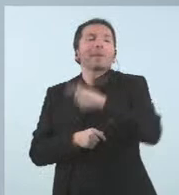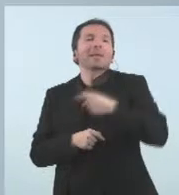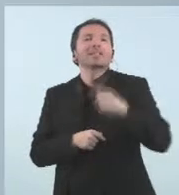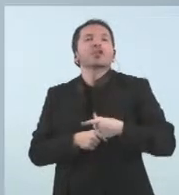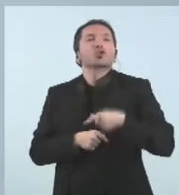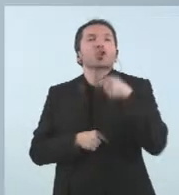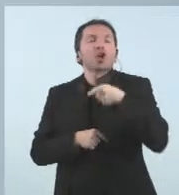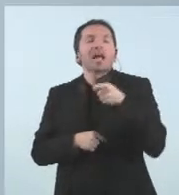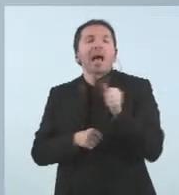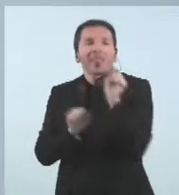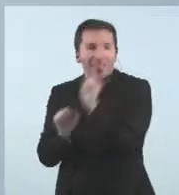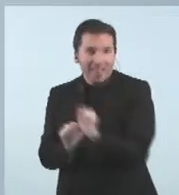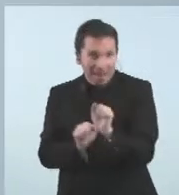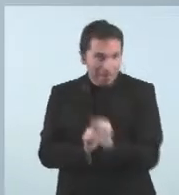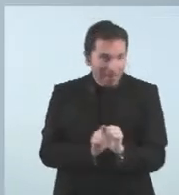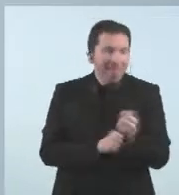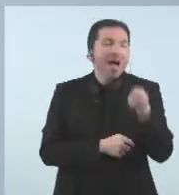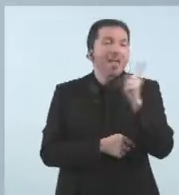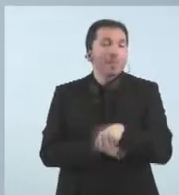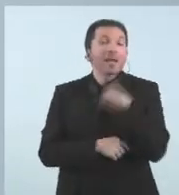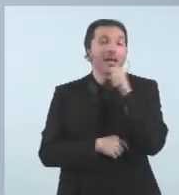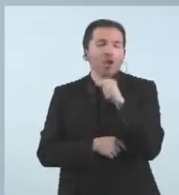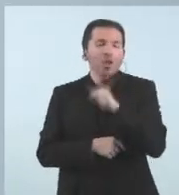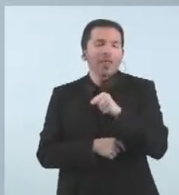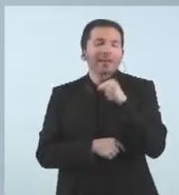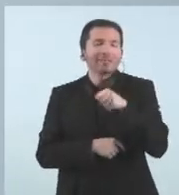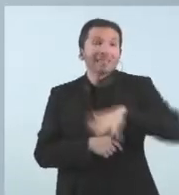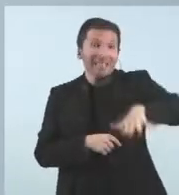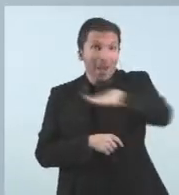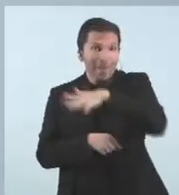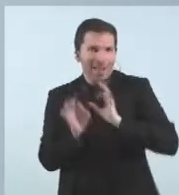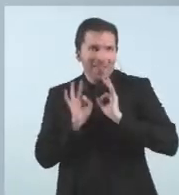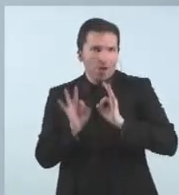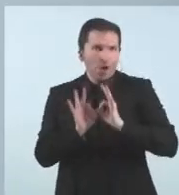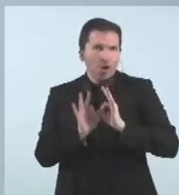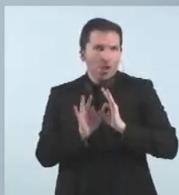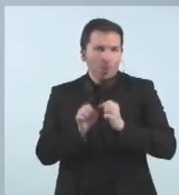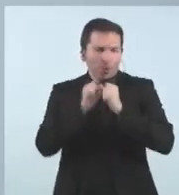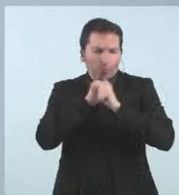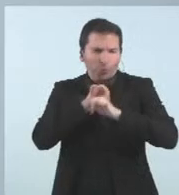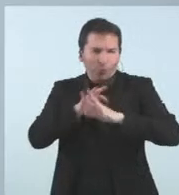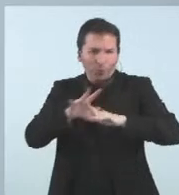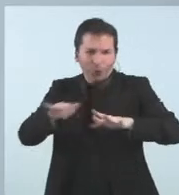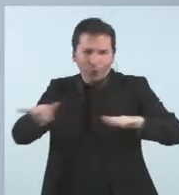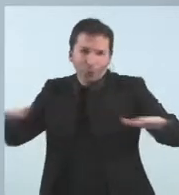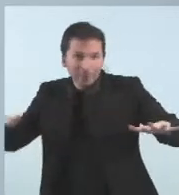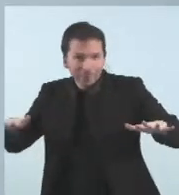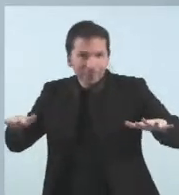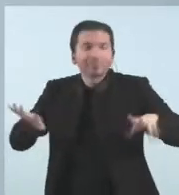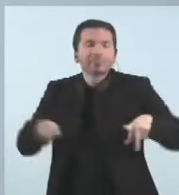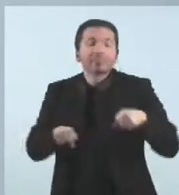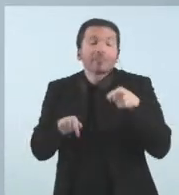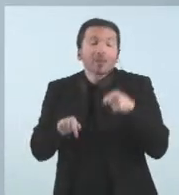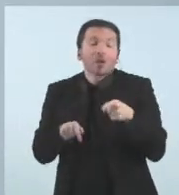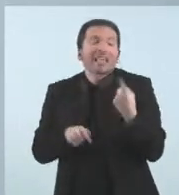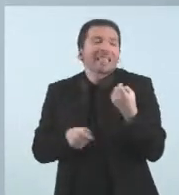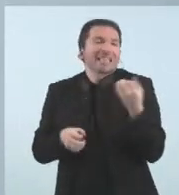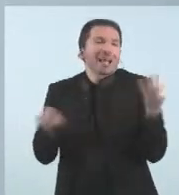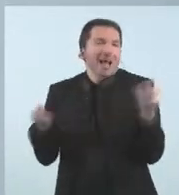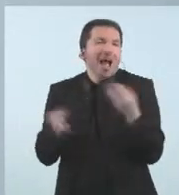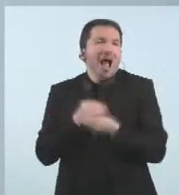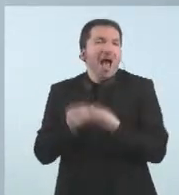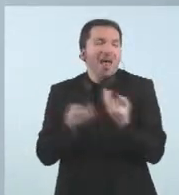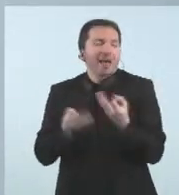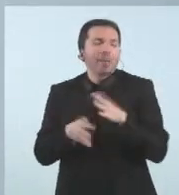que en aquesta planta hi ha hagut un brot, és un brot amb una afectació fins ara molt menor, però s'han de prendre les mesures adequades perquè aquest brot no s